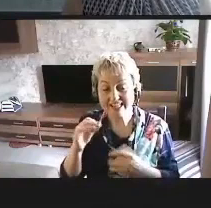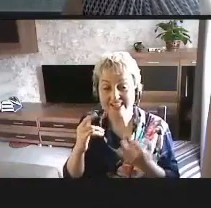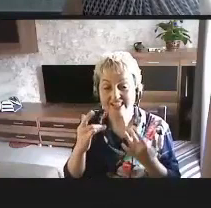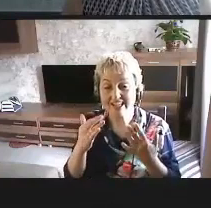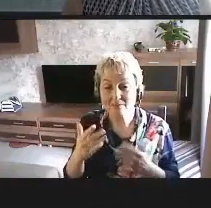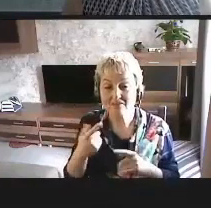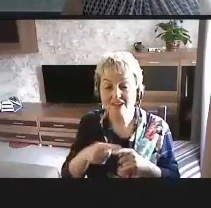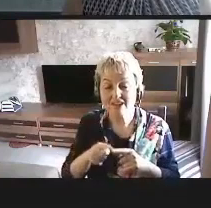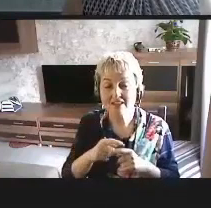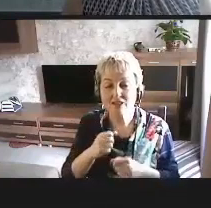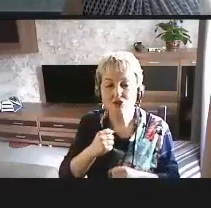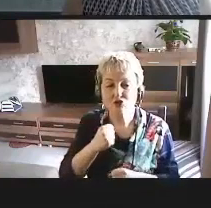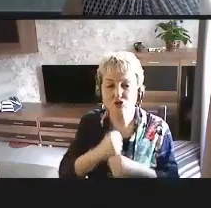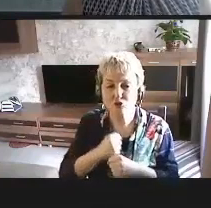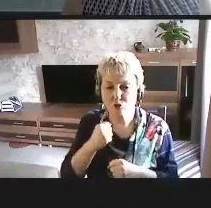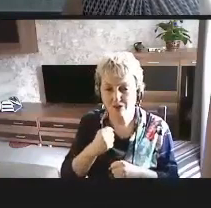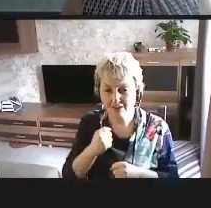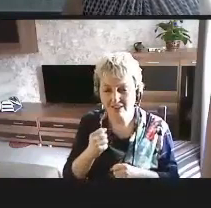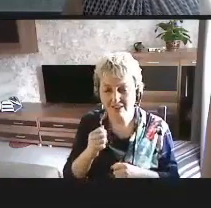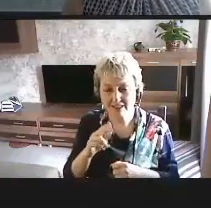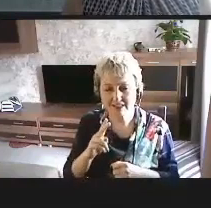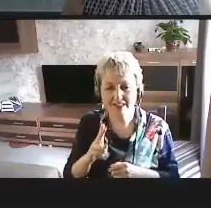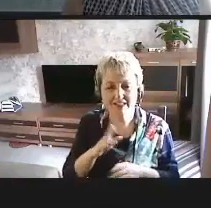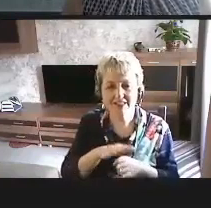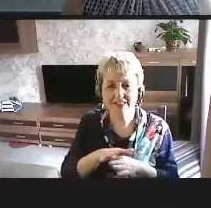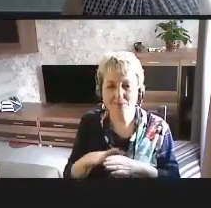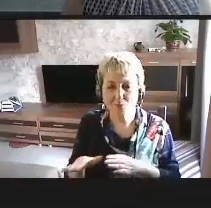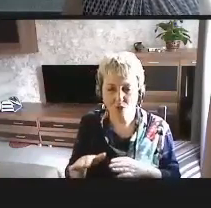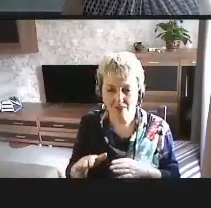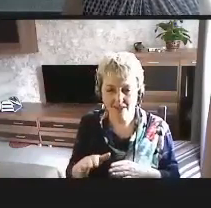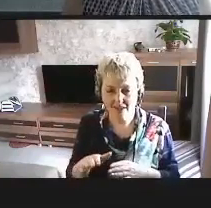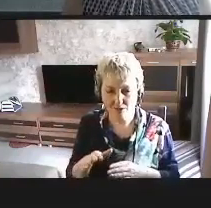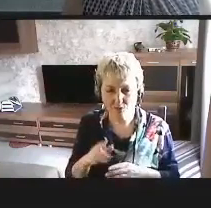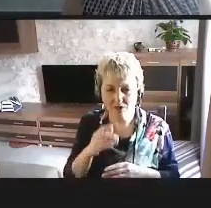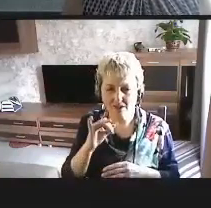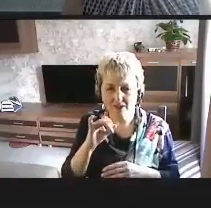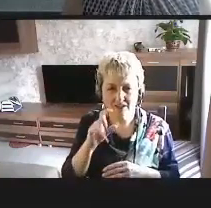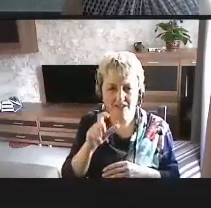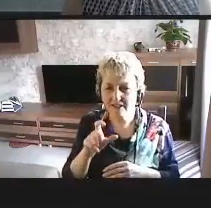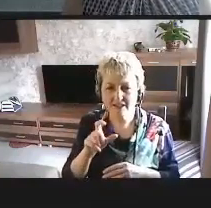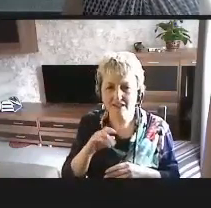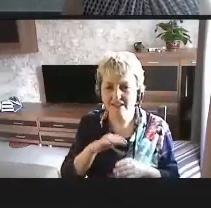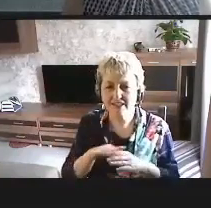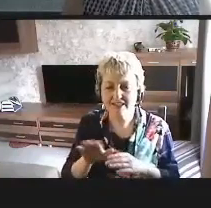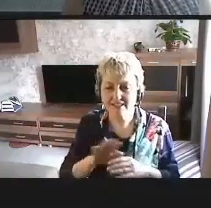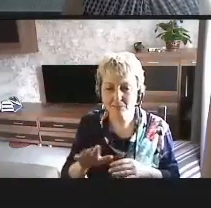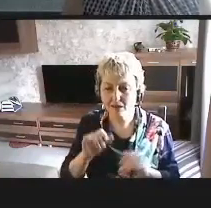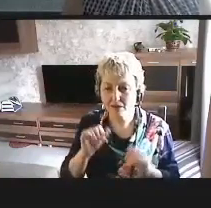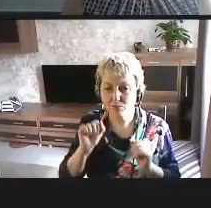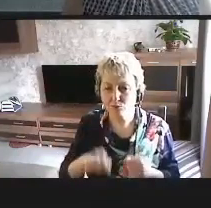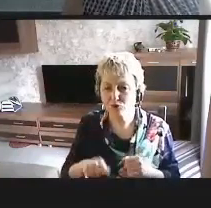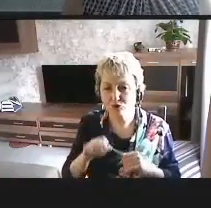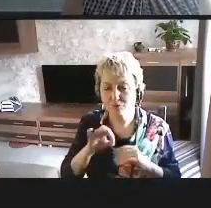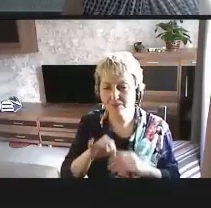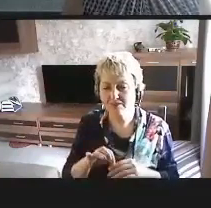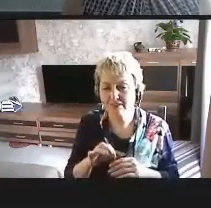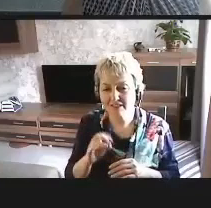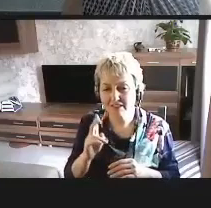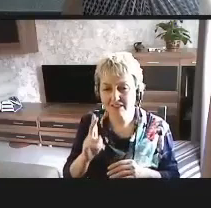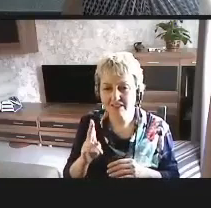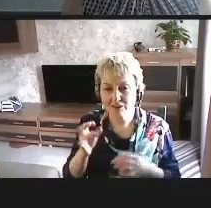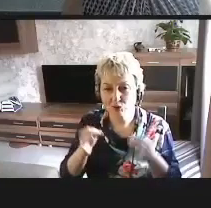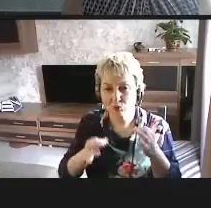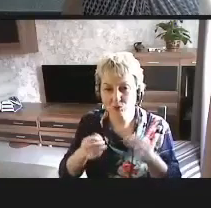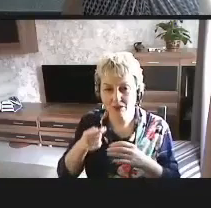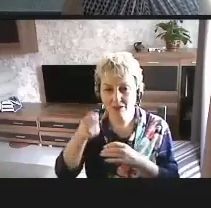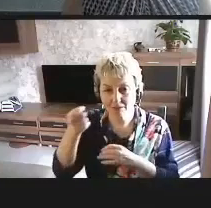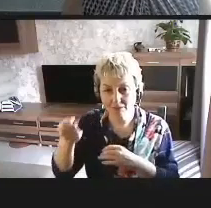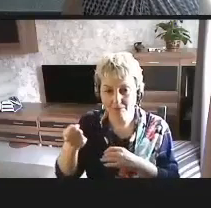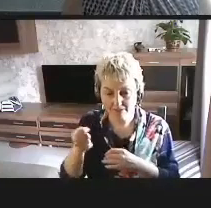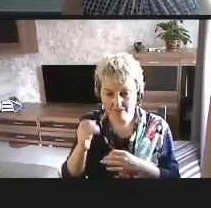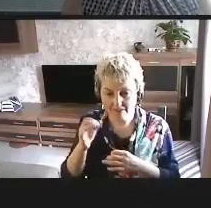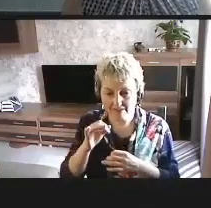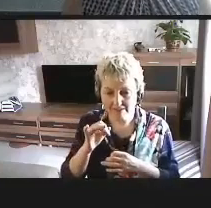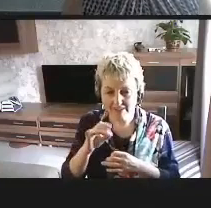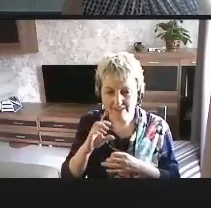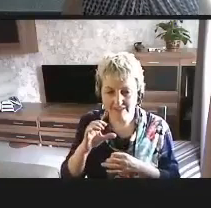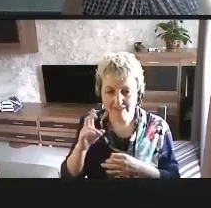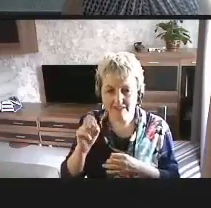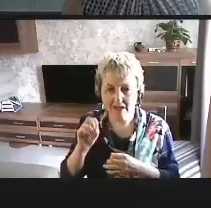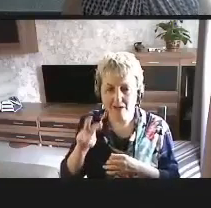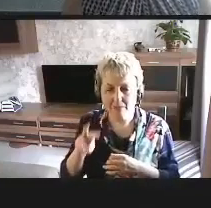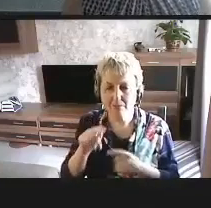достаточно жесткие к исполнению, то их неисполнение может привести к судебным искам против